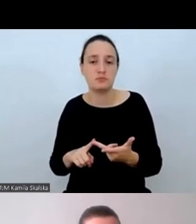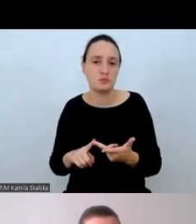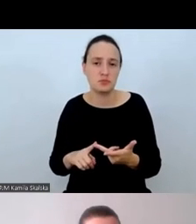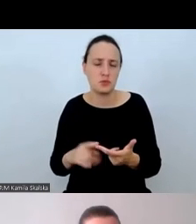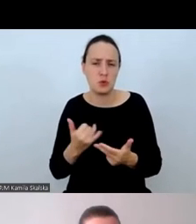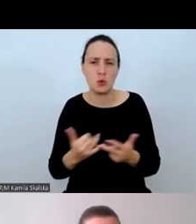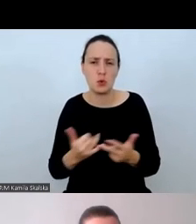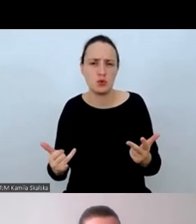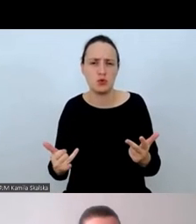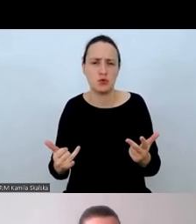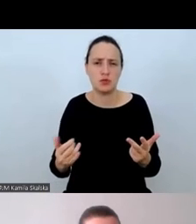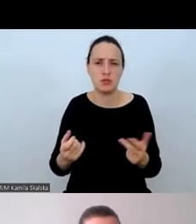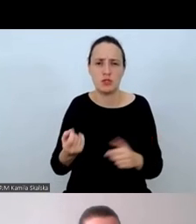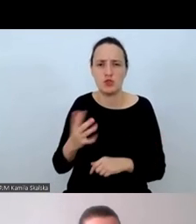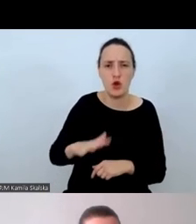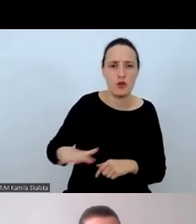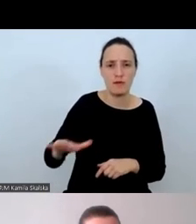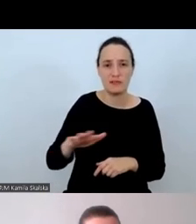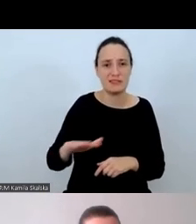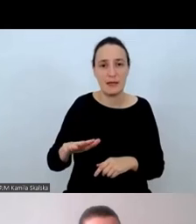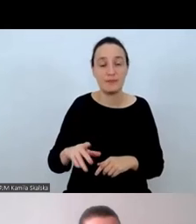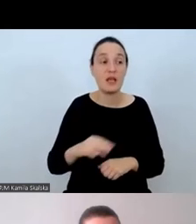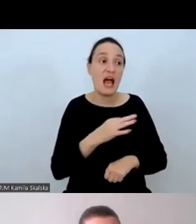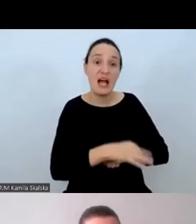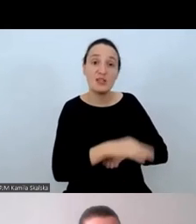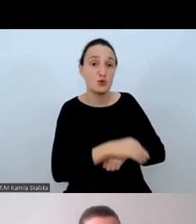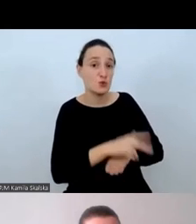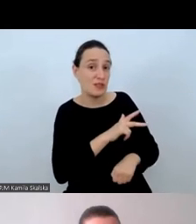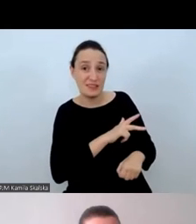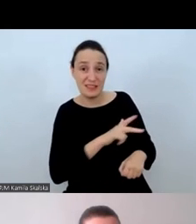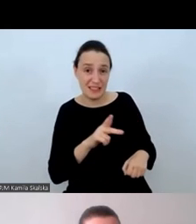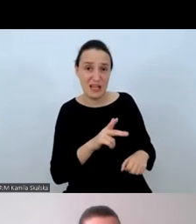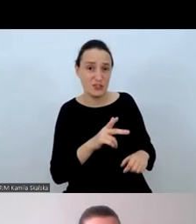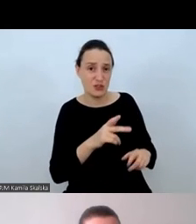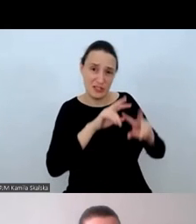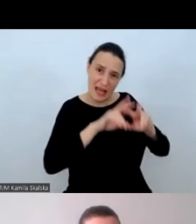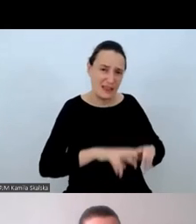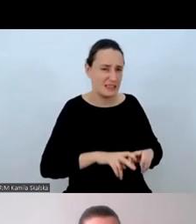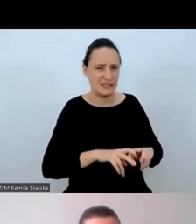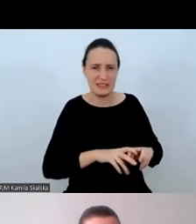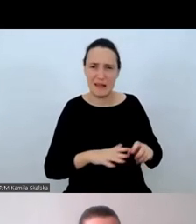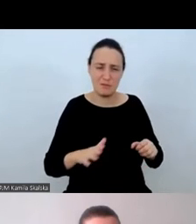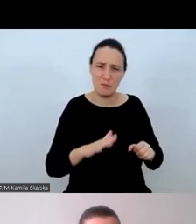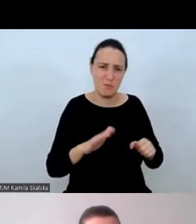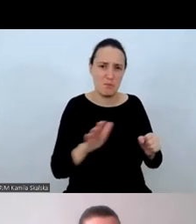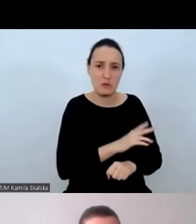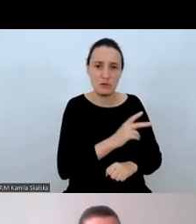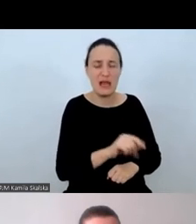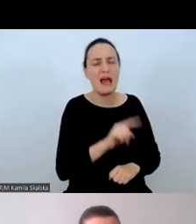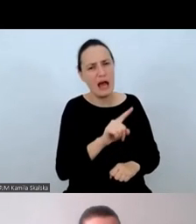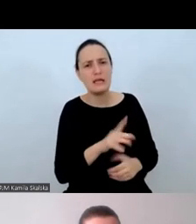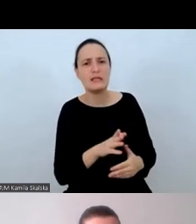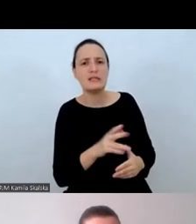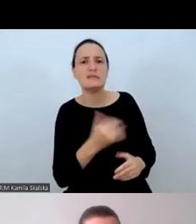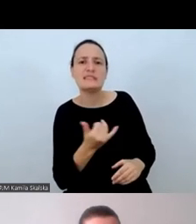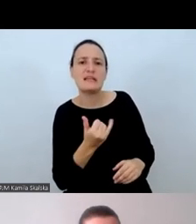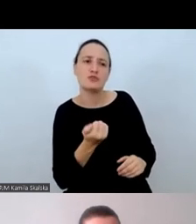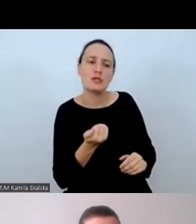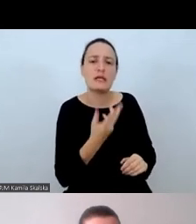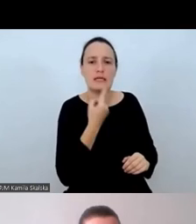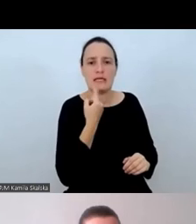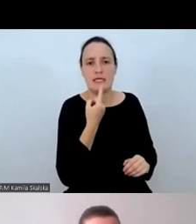I nie wszyscy studenci brali udział we wszystkich analizach. W analizach jednak zawsze mieliśmy kilka języków.